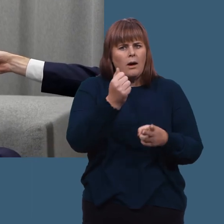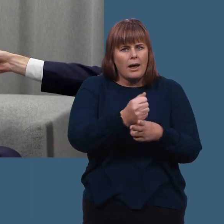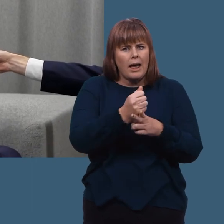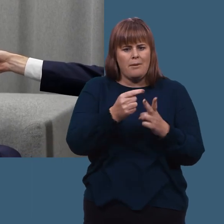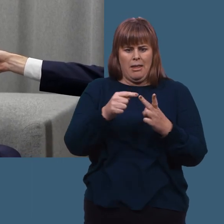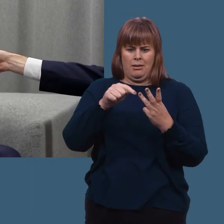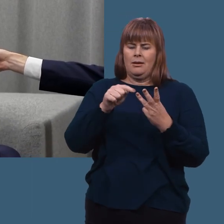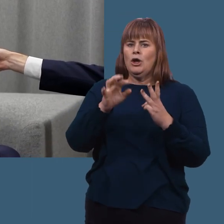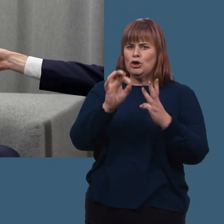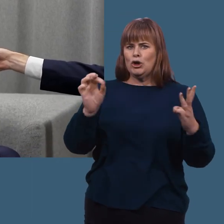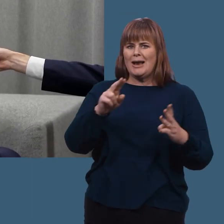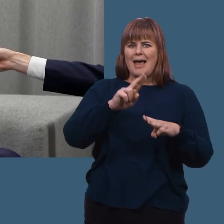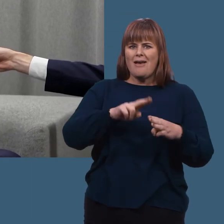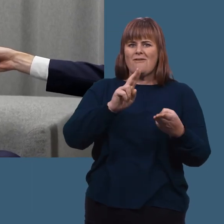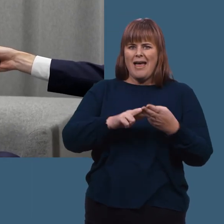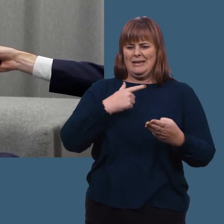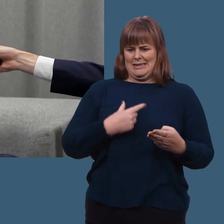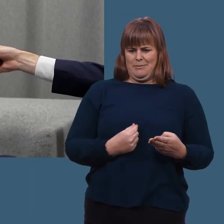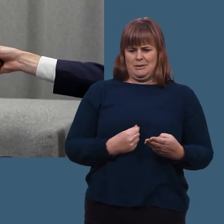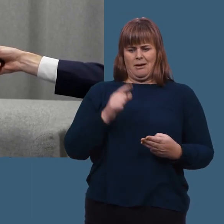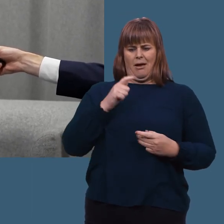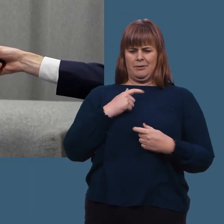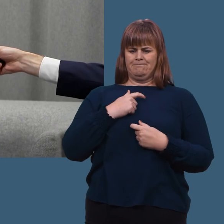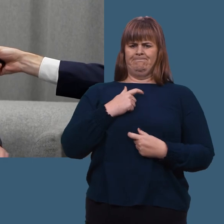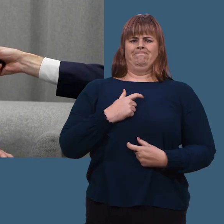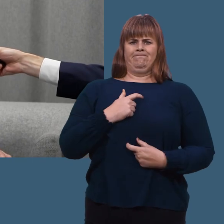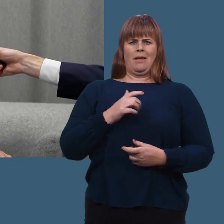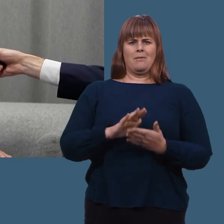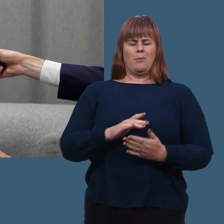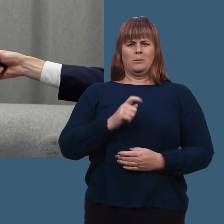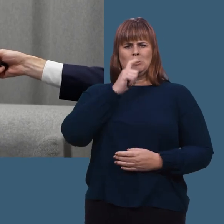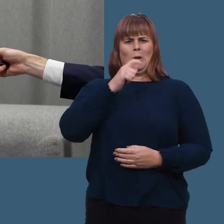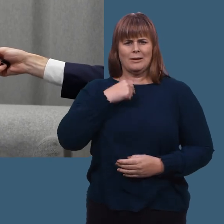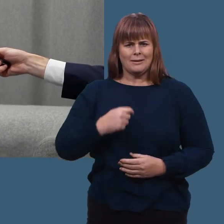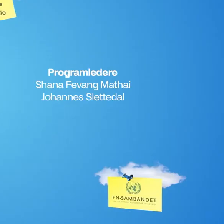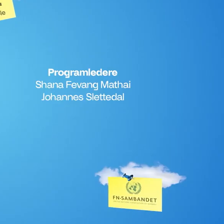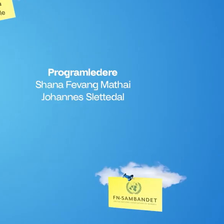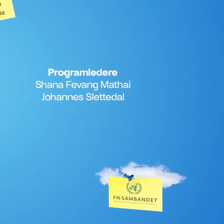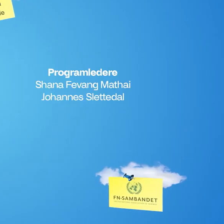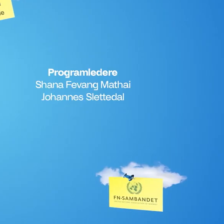bruker noen ganger. Men dette er jo helt tydelig FN-slips, og det tror vi kan bruke med stolthøyt. Tusen takk.